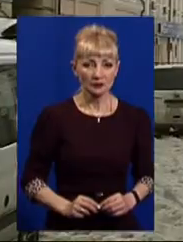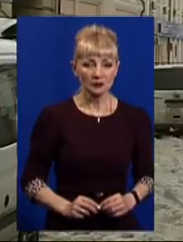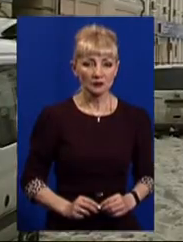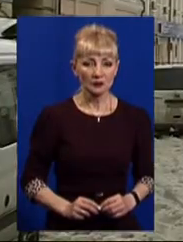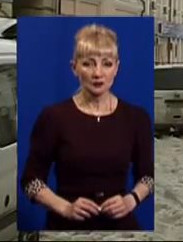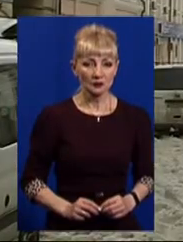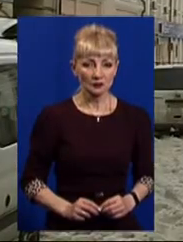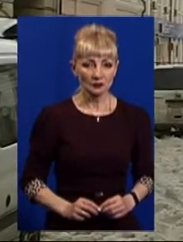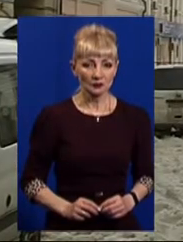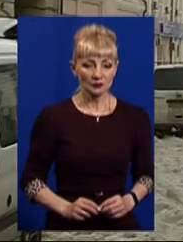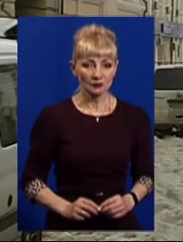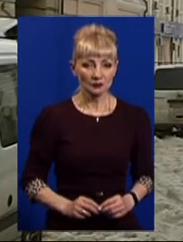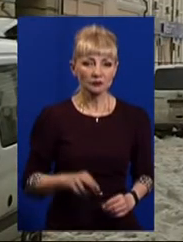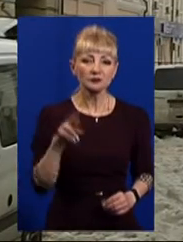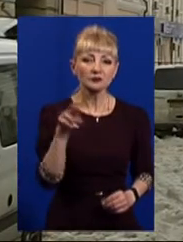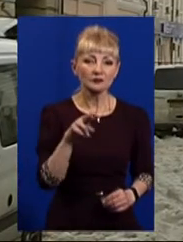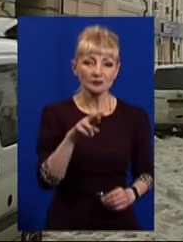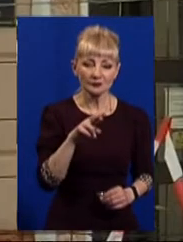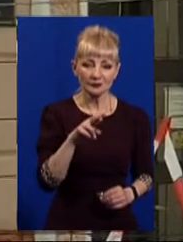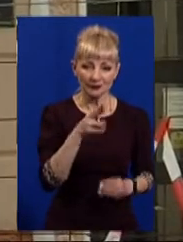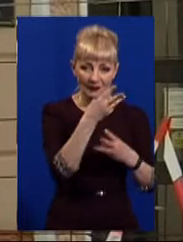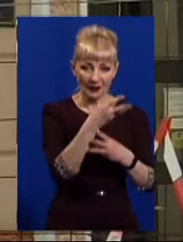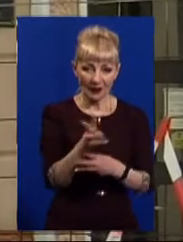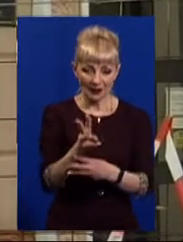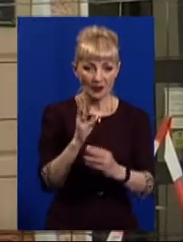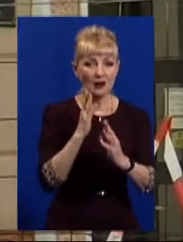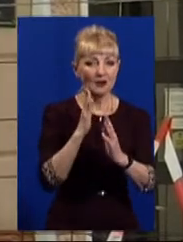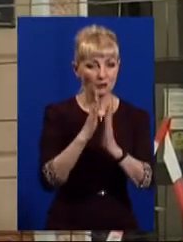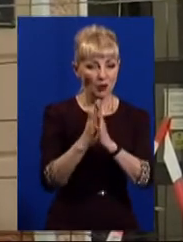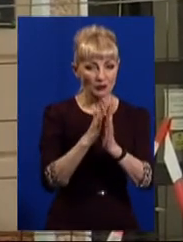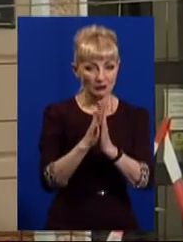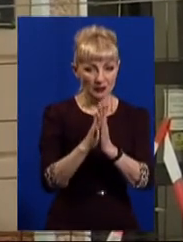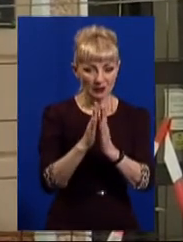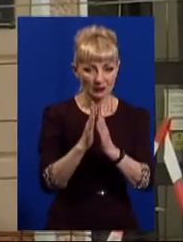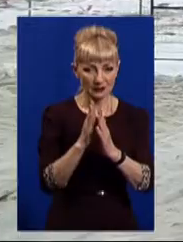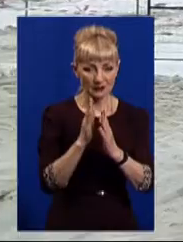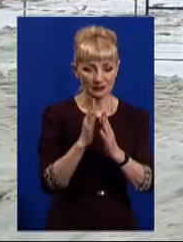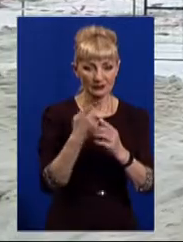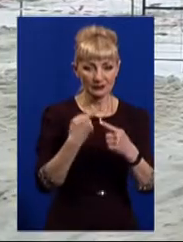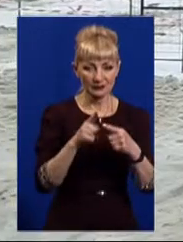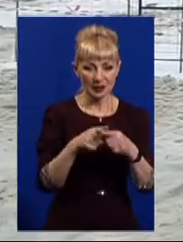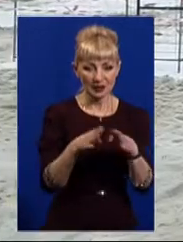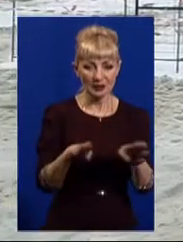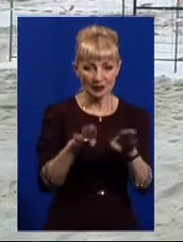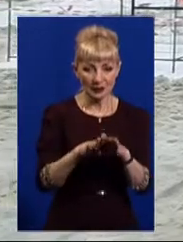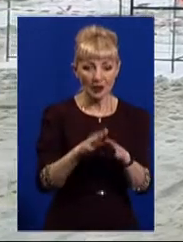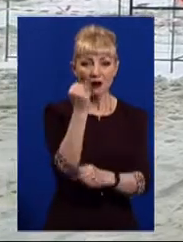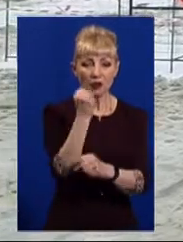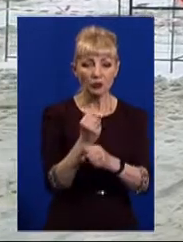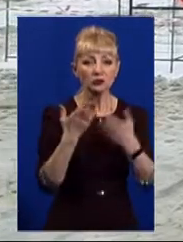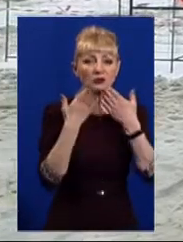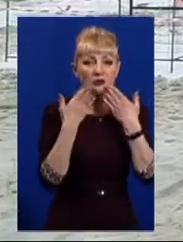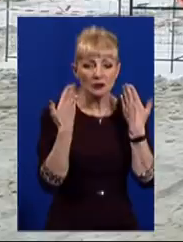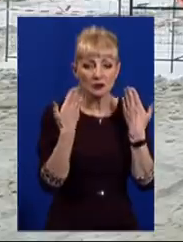Січневі кадри. Проспект перекритий. Рух транспорту заборонений. Ремонтників немає. Руботи зупинили через сніг,